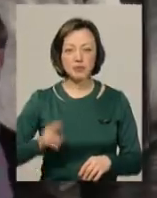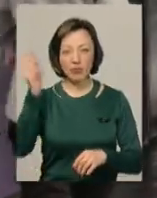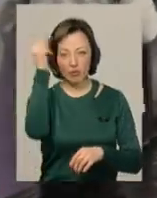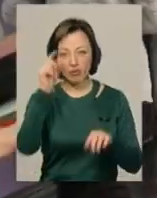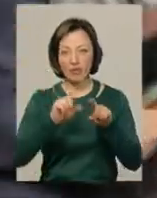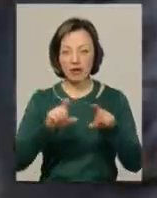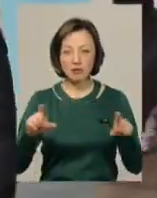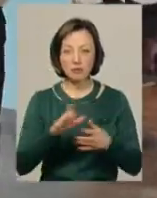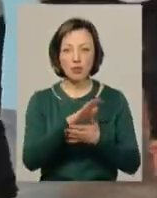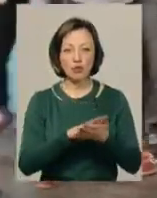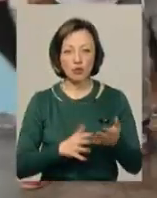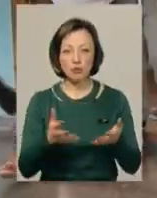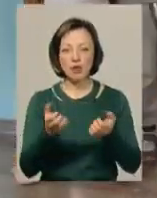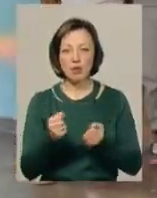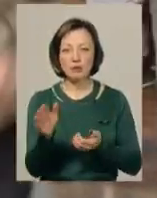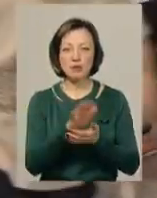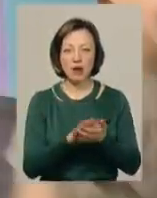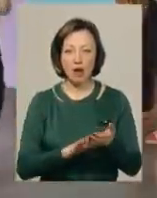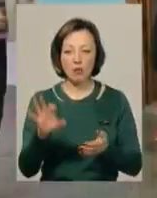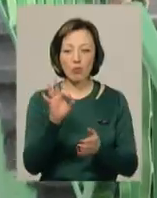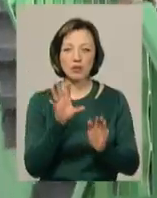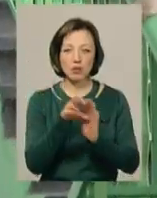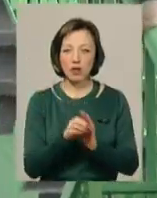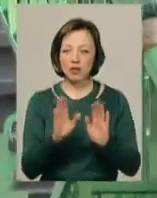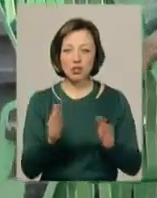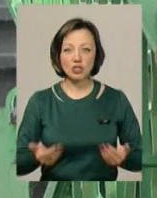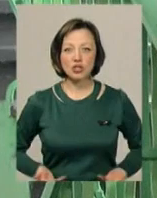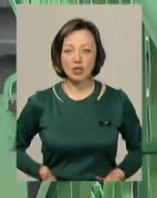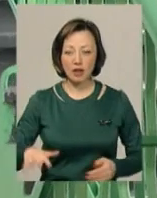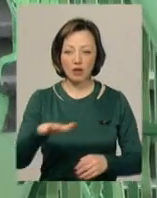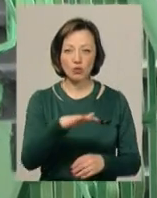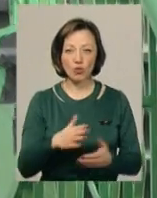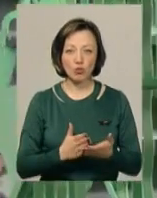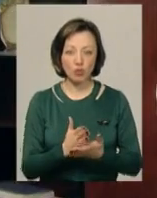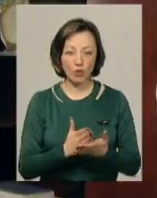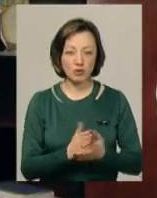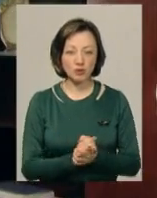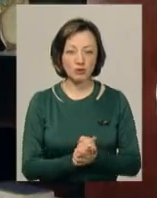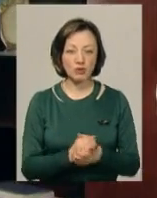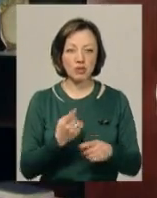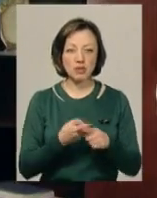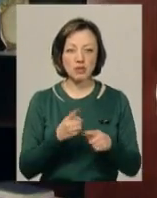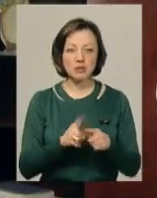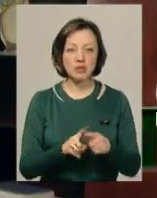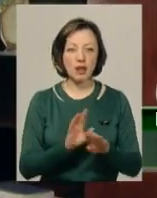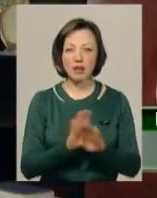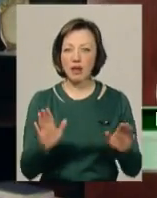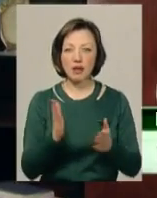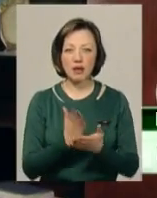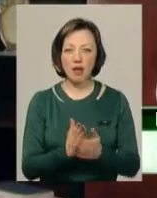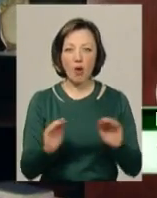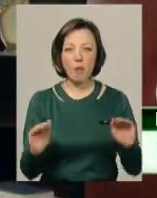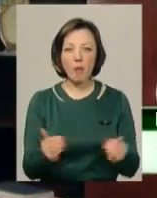навчального закладу продовжують приймати заяви про зарахування не лише від жителів території обслуговування. Це не є обмеженням, щоб